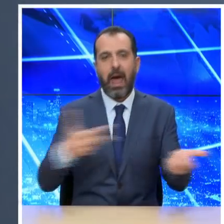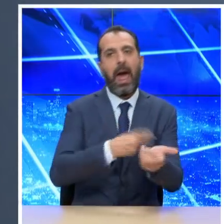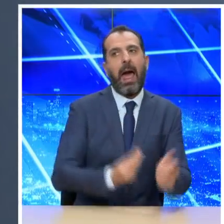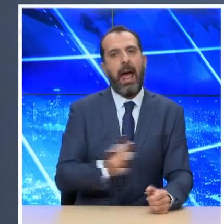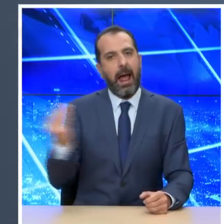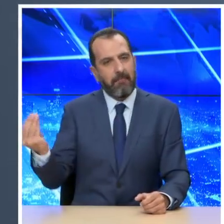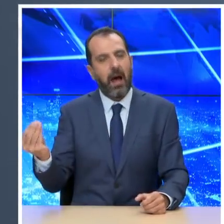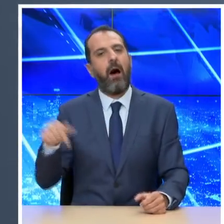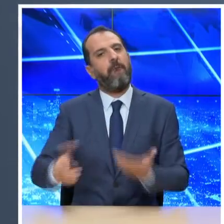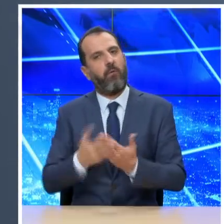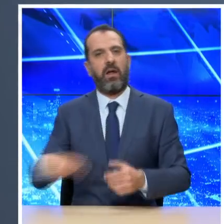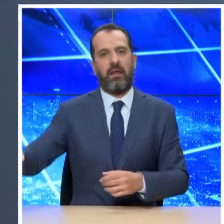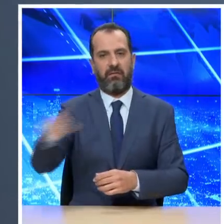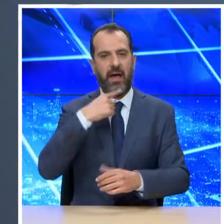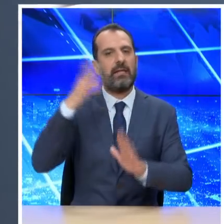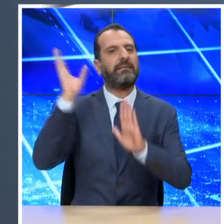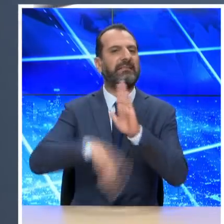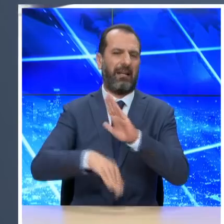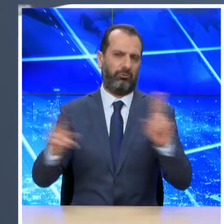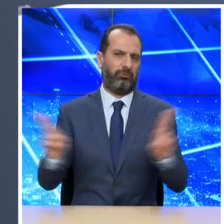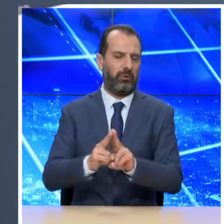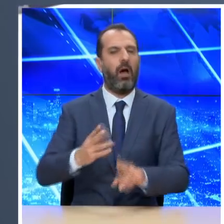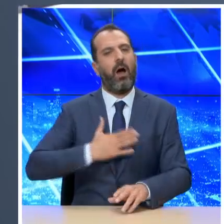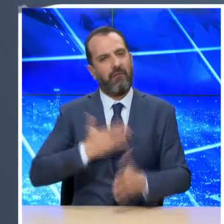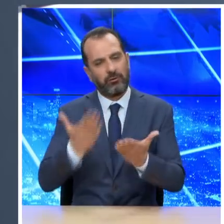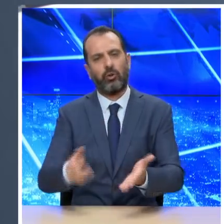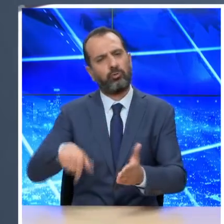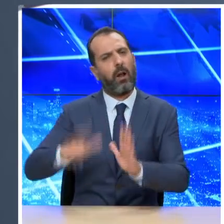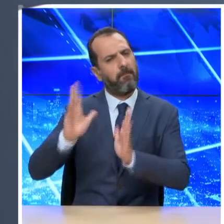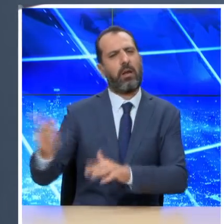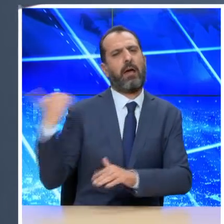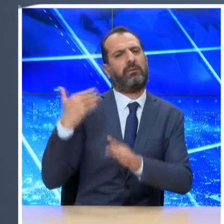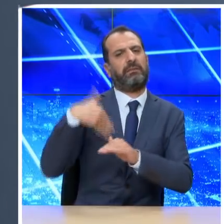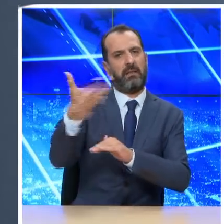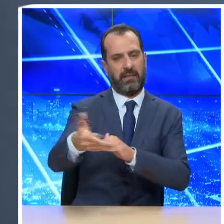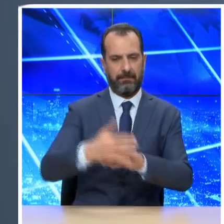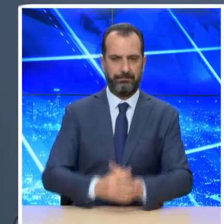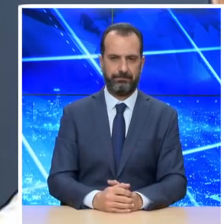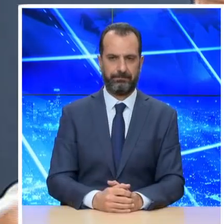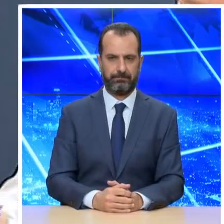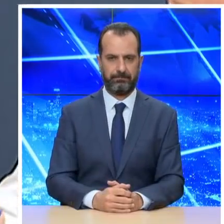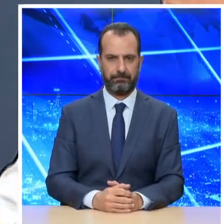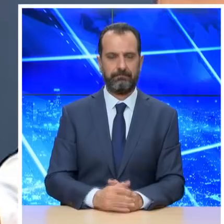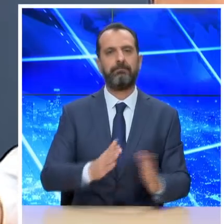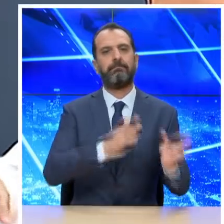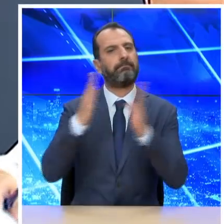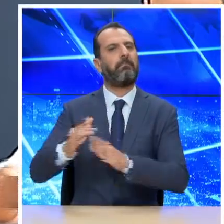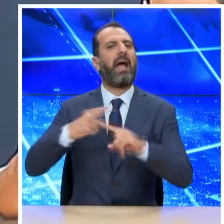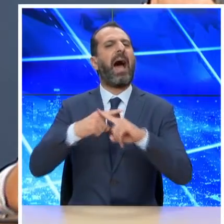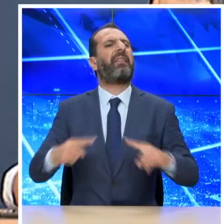και θα είμαι στο τέλος διαθέσιμος για ερωτήσεις. Ευχαριστούμε κύριε καθηγητά, το λόγο έχει ο κύριος Χαραταλιάς. Καλησπέρα σε αυτήν την πολιτική προστασία.